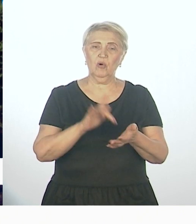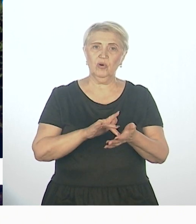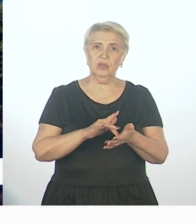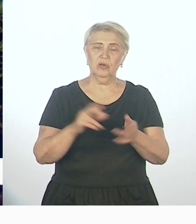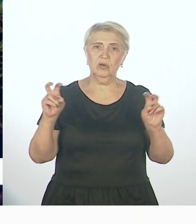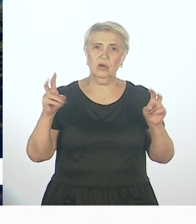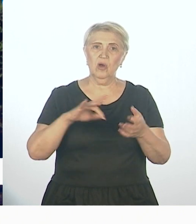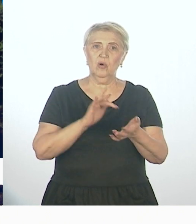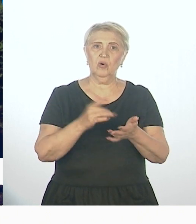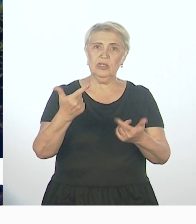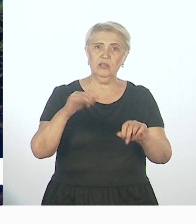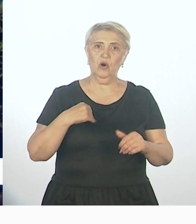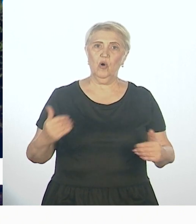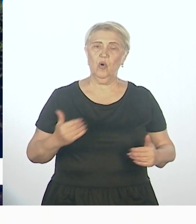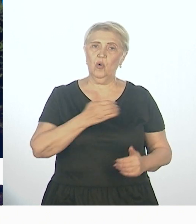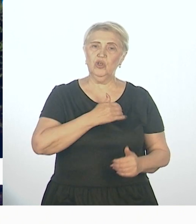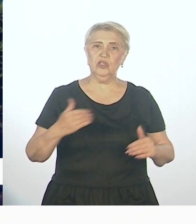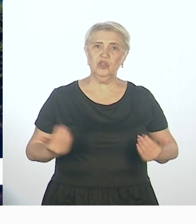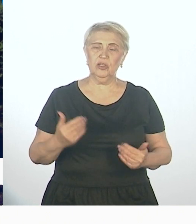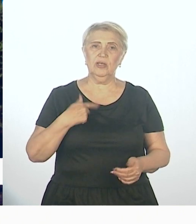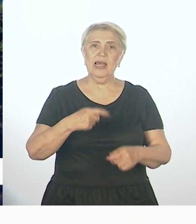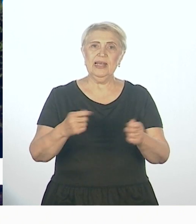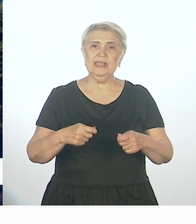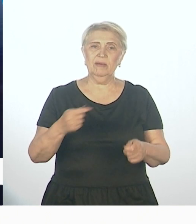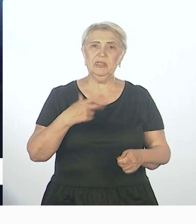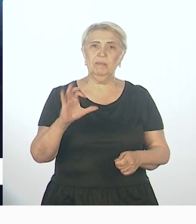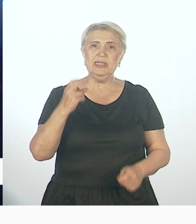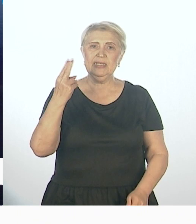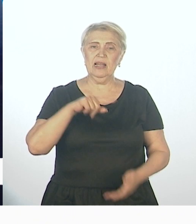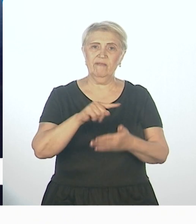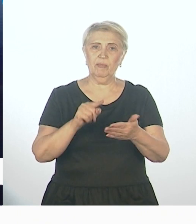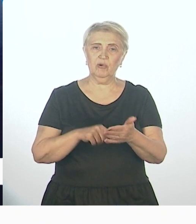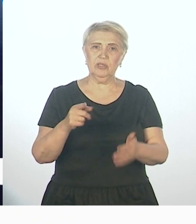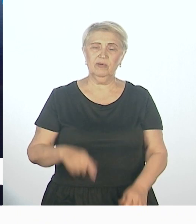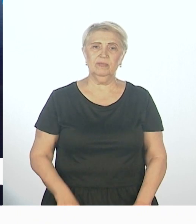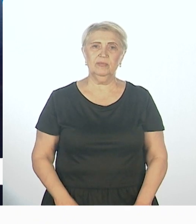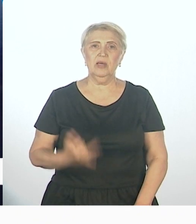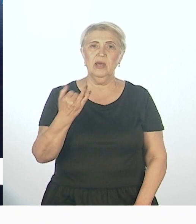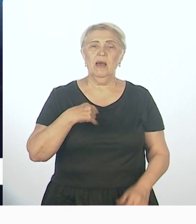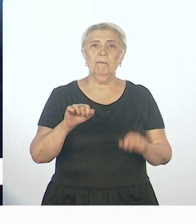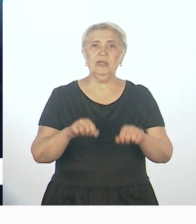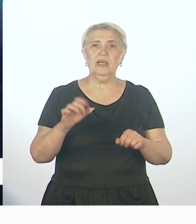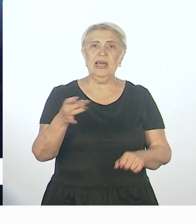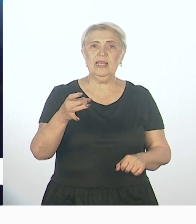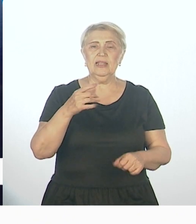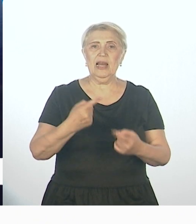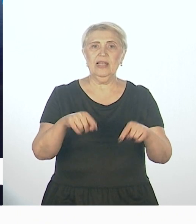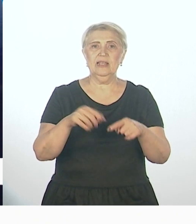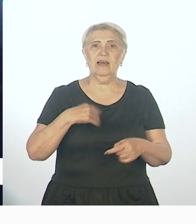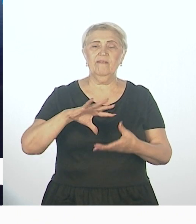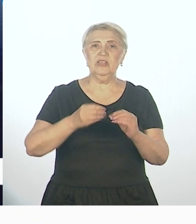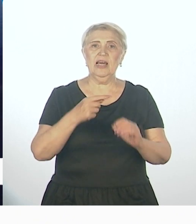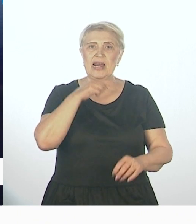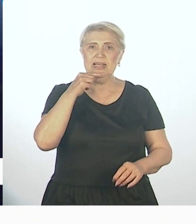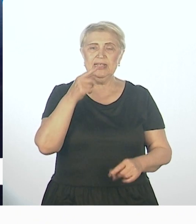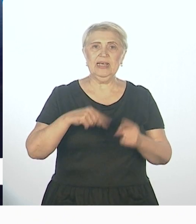Хабаровск, город, где хочется жить». Говорили с заместителем мэра Хабаровска по социальным вопросам Ольгой Мельчаковой и председателем регионального отделения Всероссийской организации